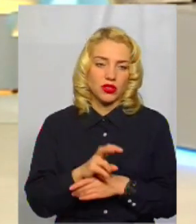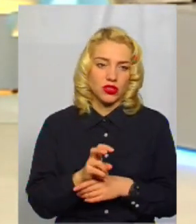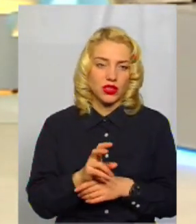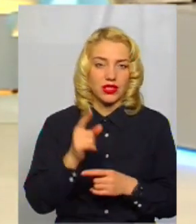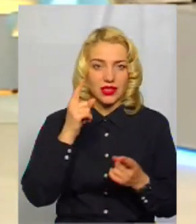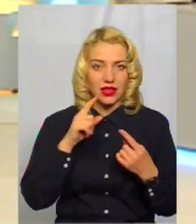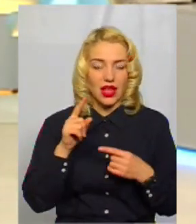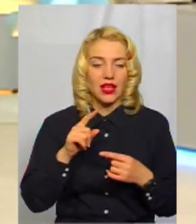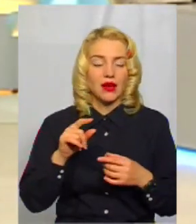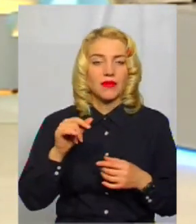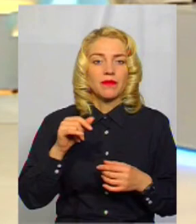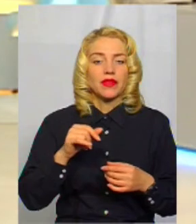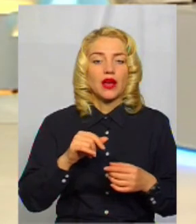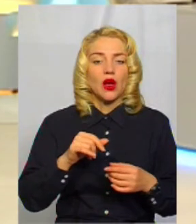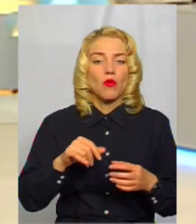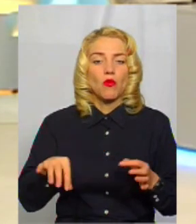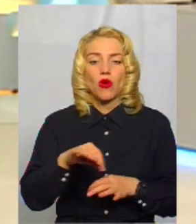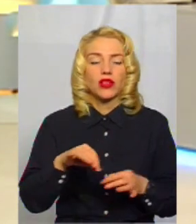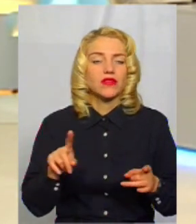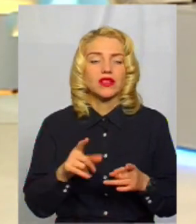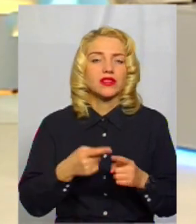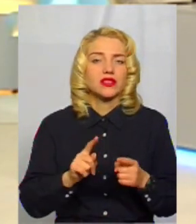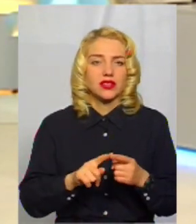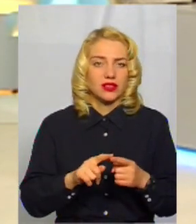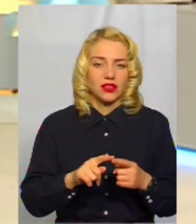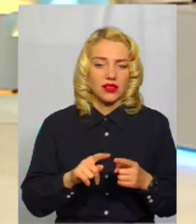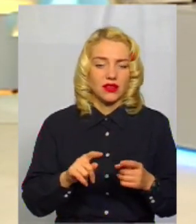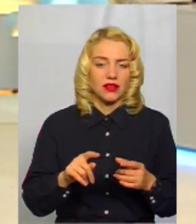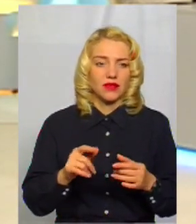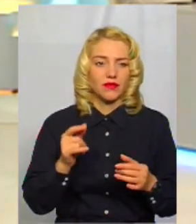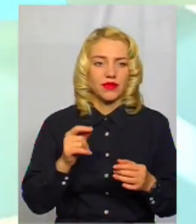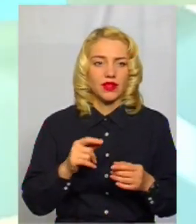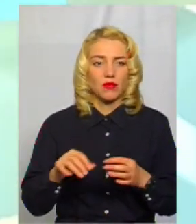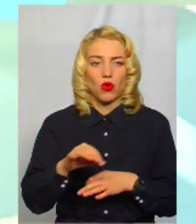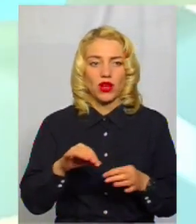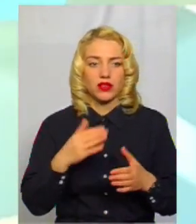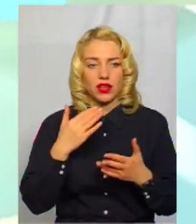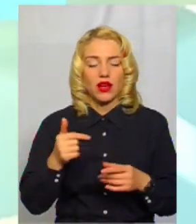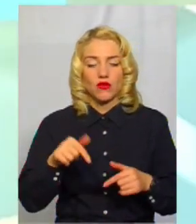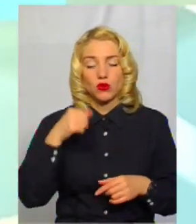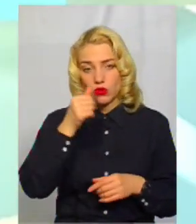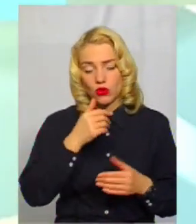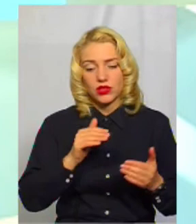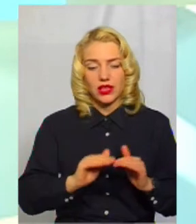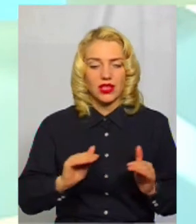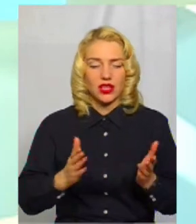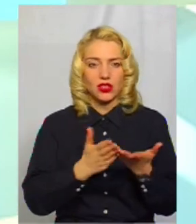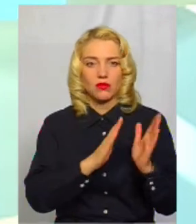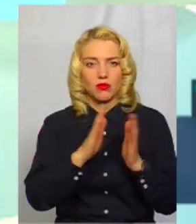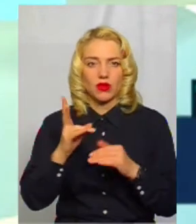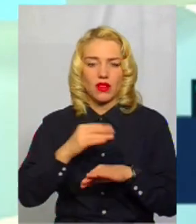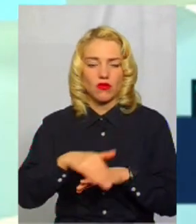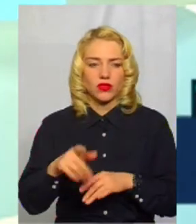ідеями проєктів. Які ж це проєкти? Цього року наша бібліотека дитяча на Тернопільській,